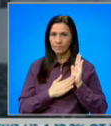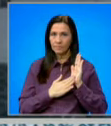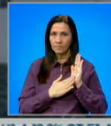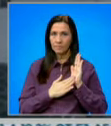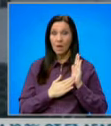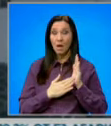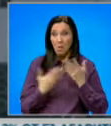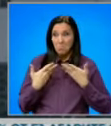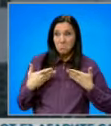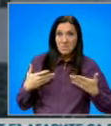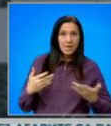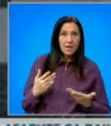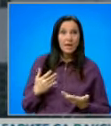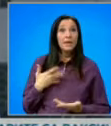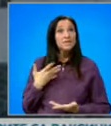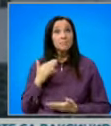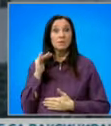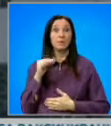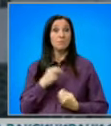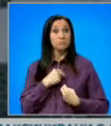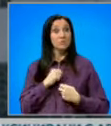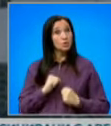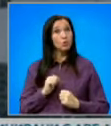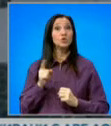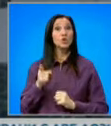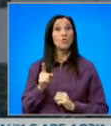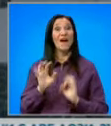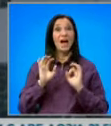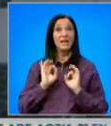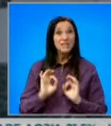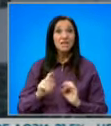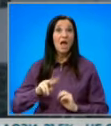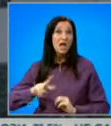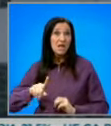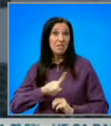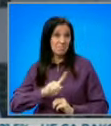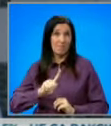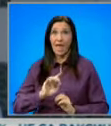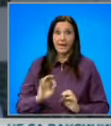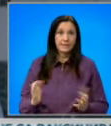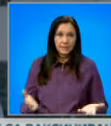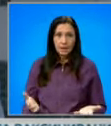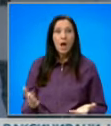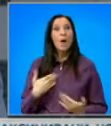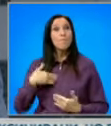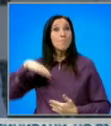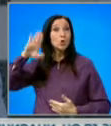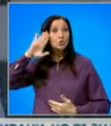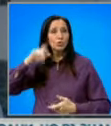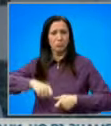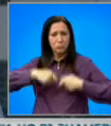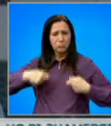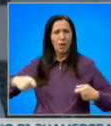И ние самите така искаме да сме сигурни, че това е истина или не е истина. Моя служител е